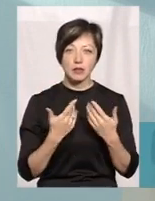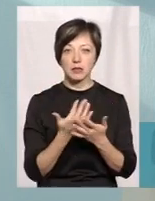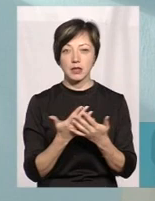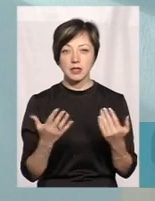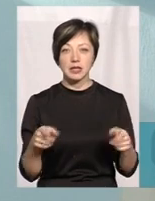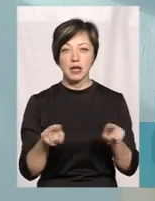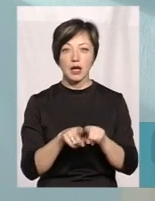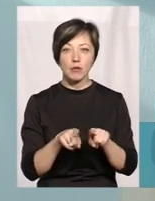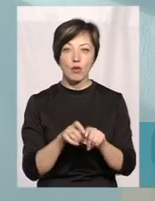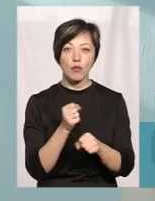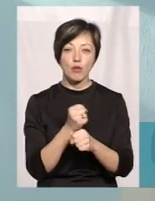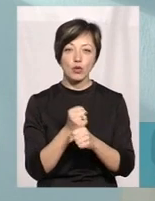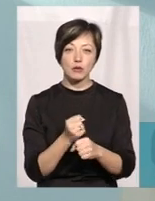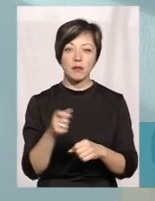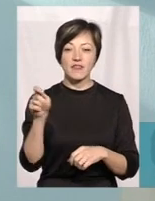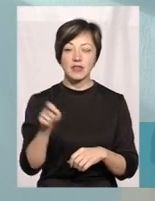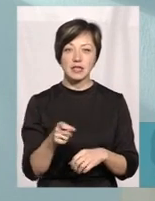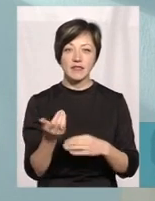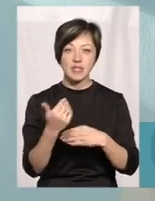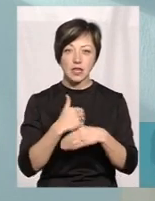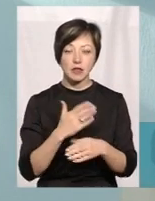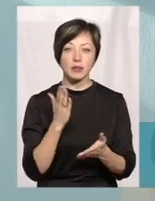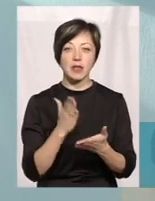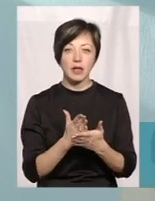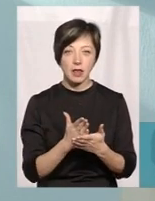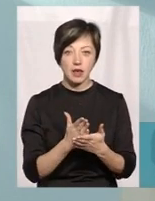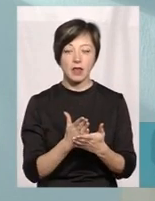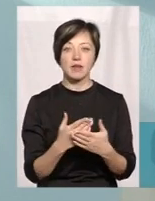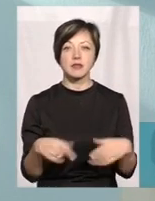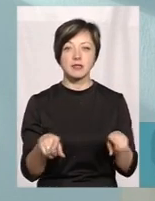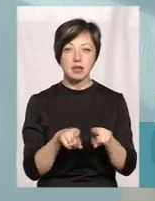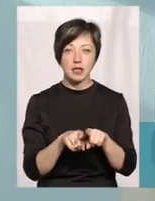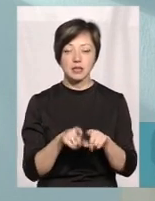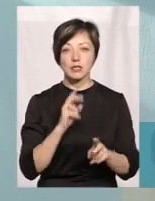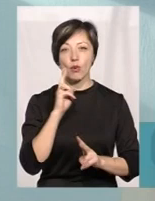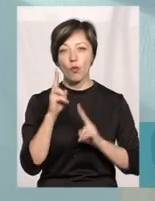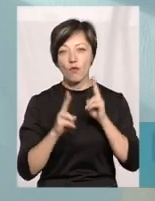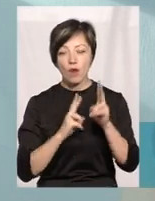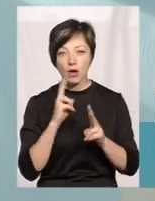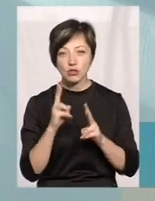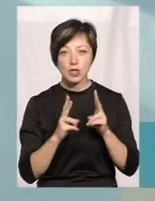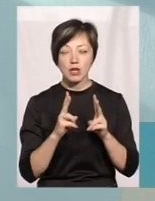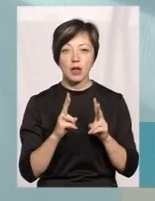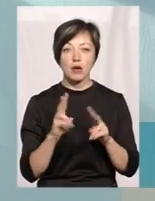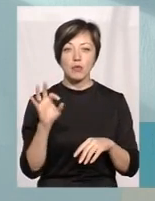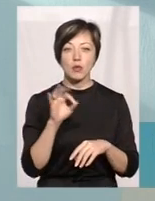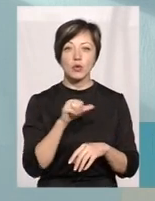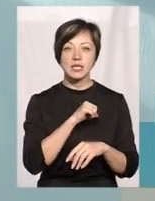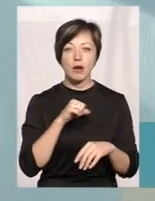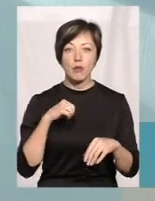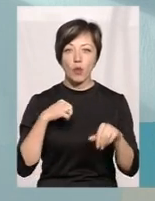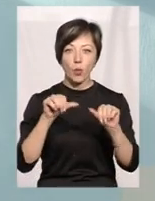такими робочими візитами, є все-таки такі зауваження. Щодо самої